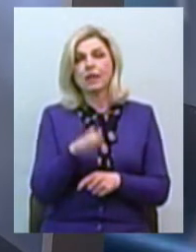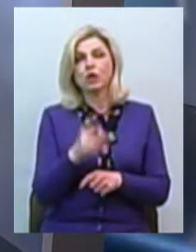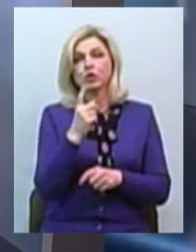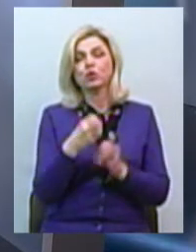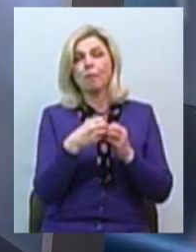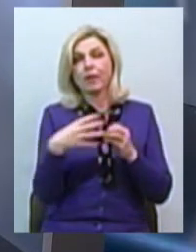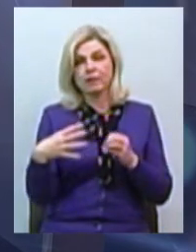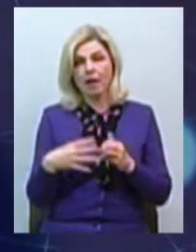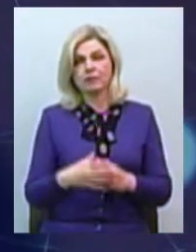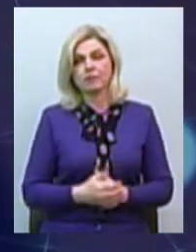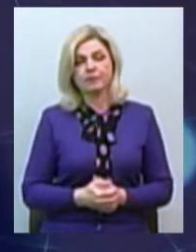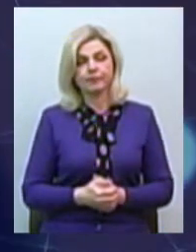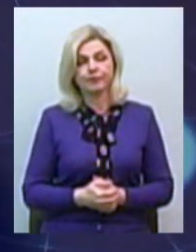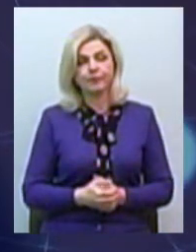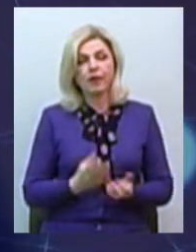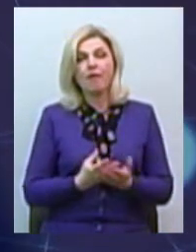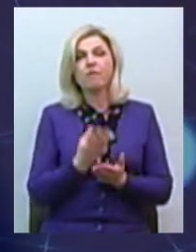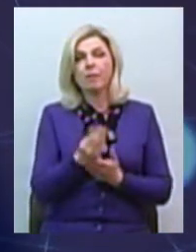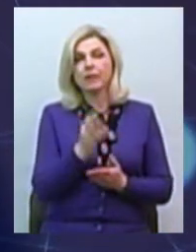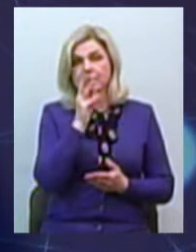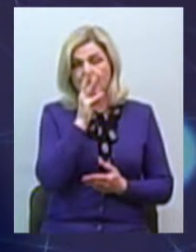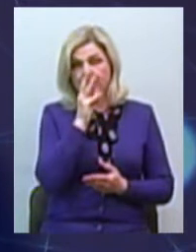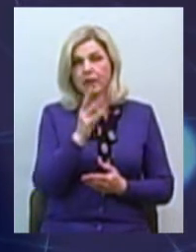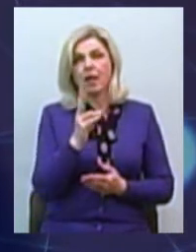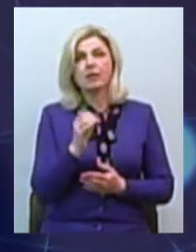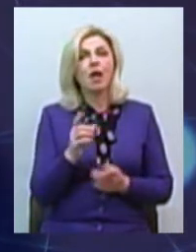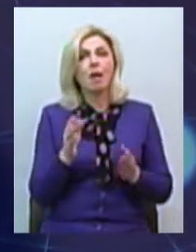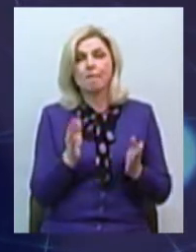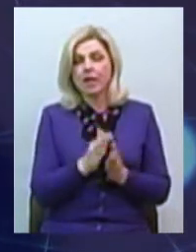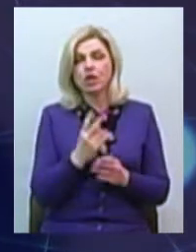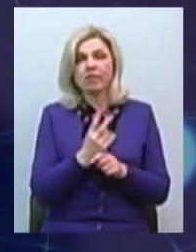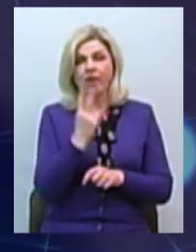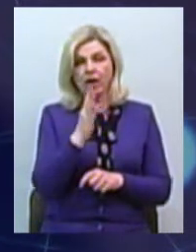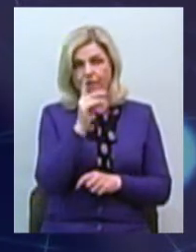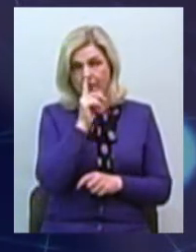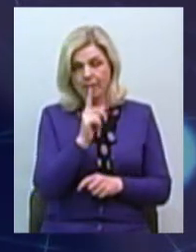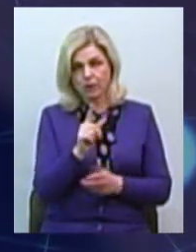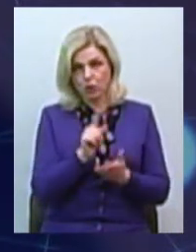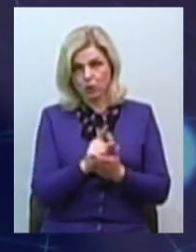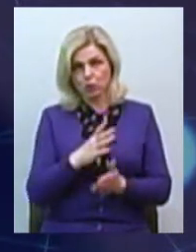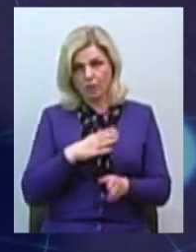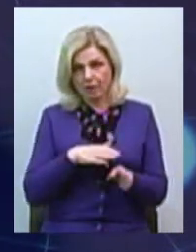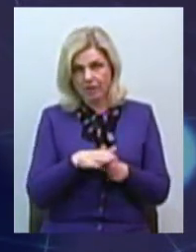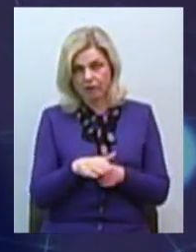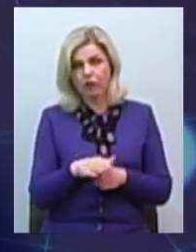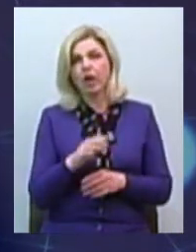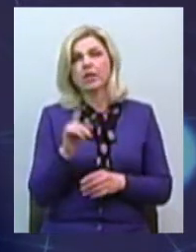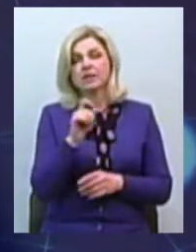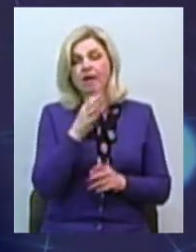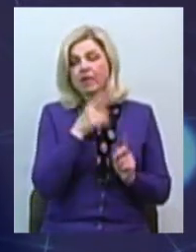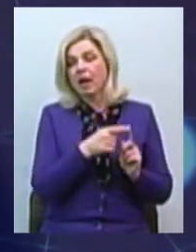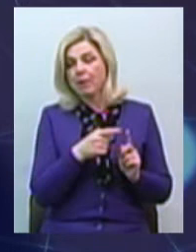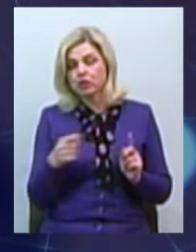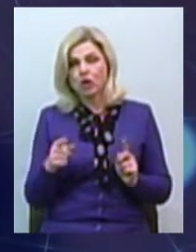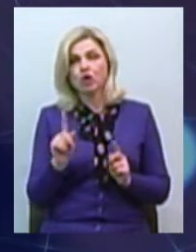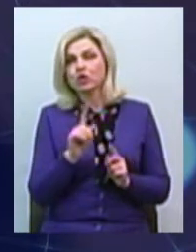законів про працю. Зокрема, виплата заробітної плати не рідше двох разів на місяць повинна відбуватися через проміжок часу, що